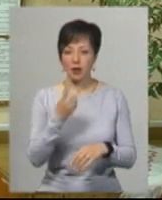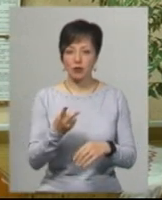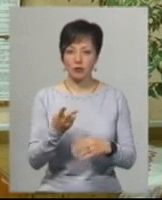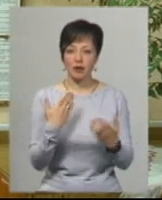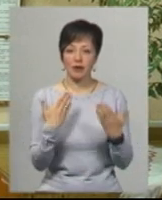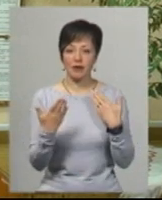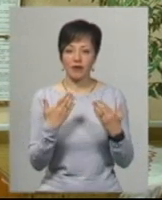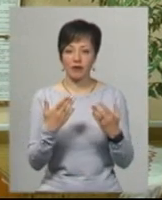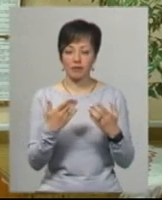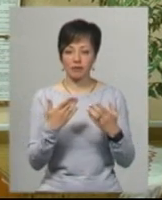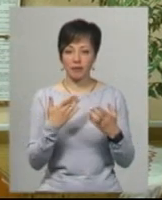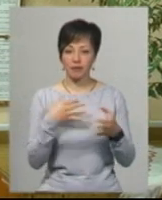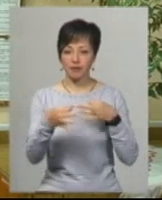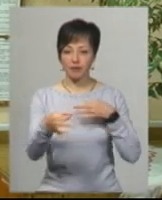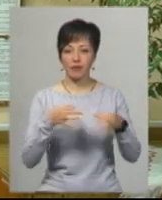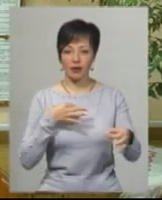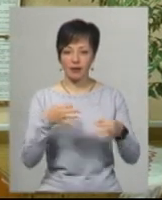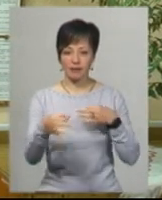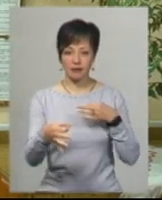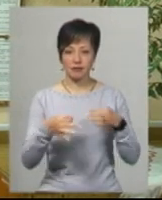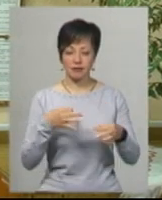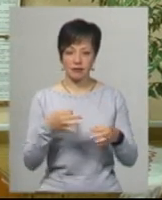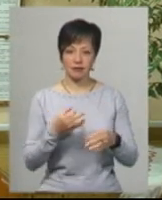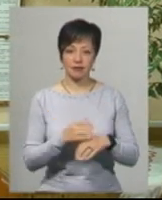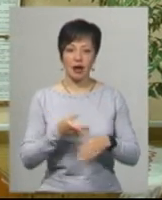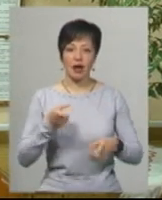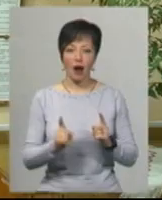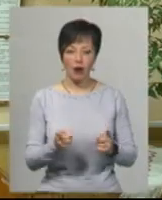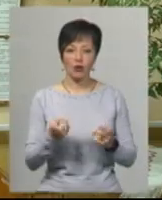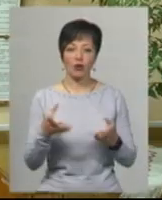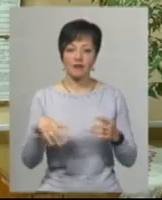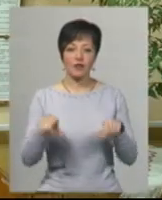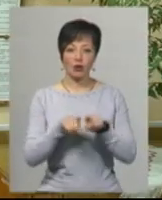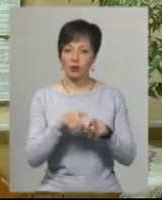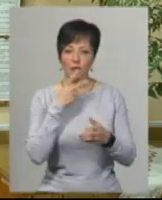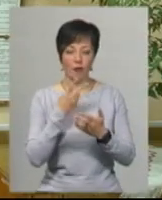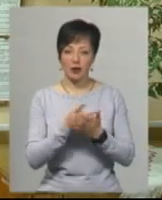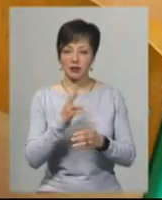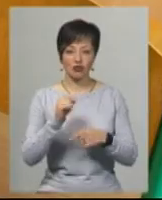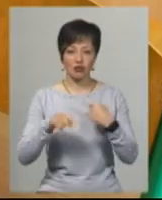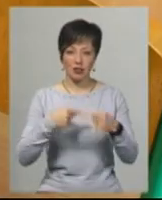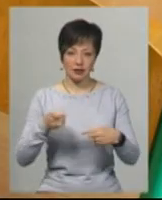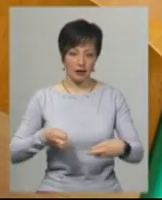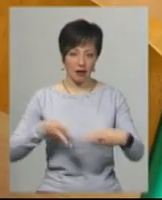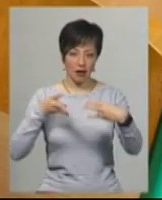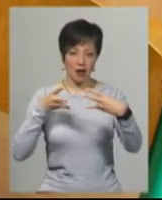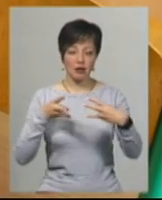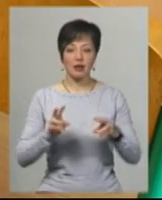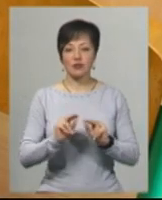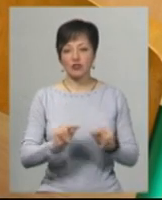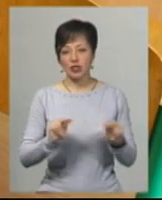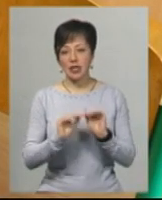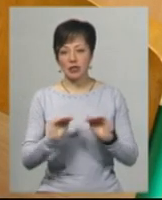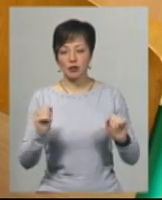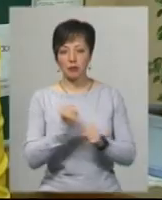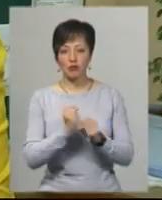відтворення, скажімо так, оце відповідь. Відповідь реальну, яку все одно ти не побачиш, ні через екран. Онлайн вчителі та учні